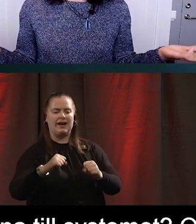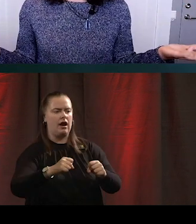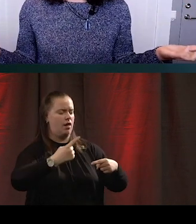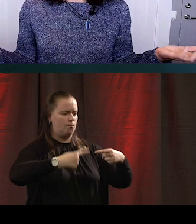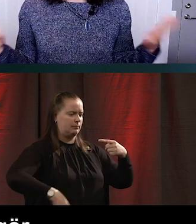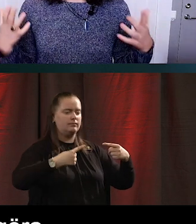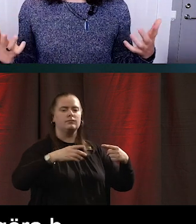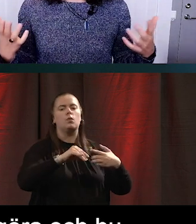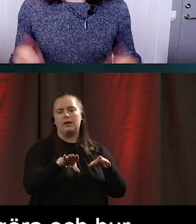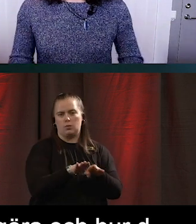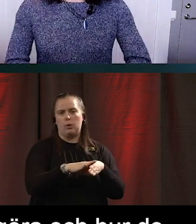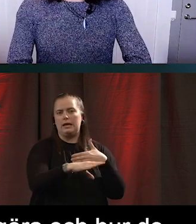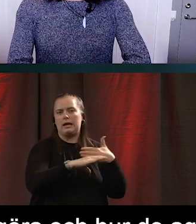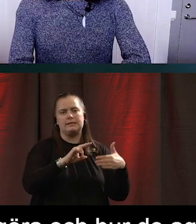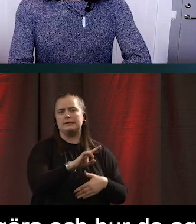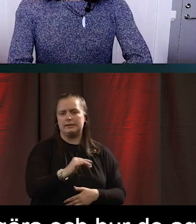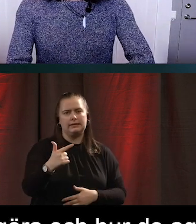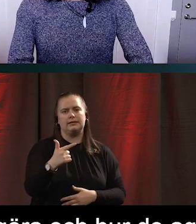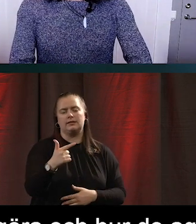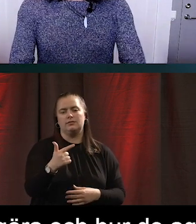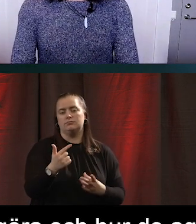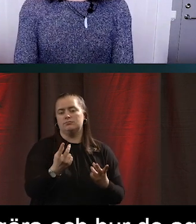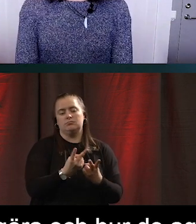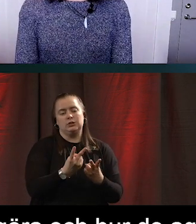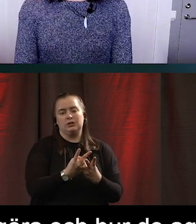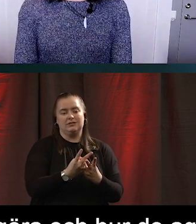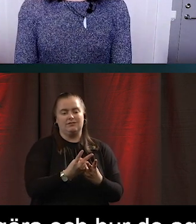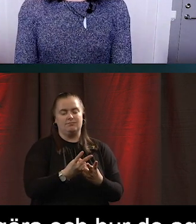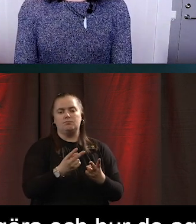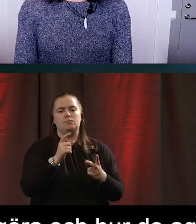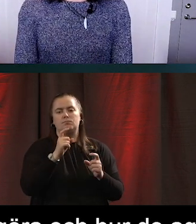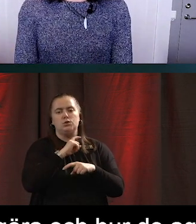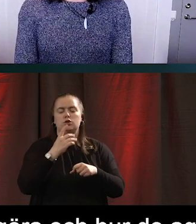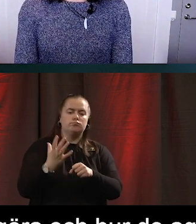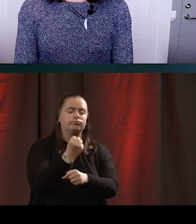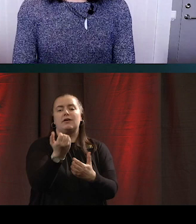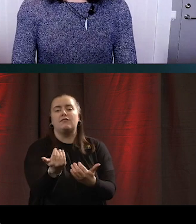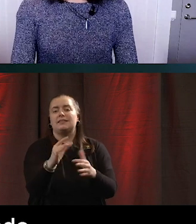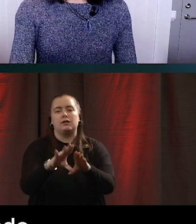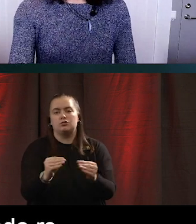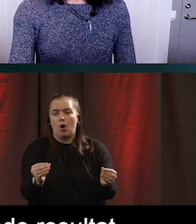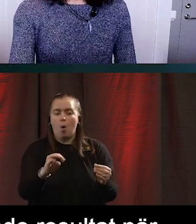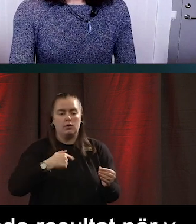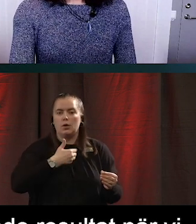gränssnitt för att det blir inte förväntade resultat när vi inte förstår vad vi ska göra.